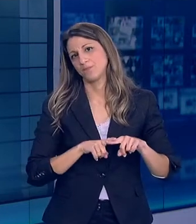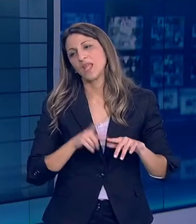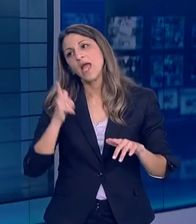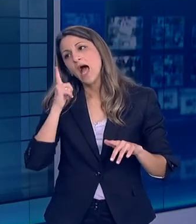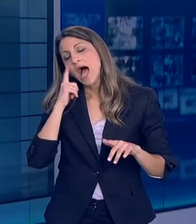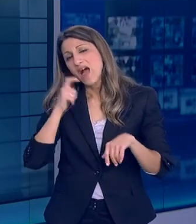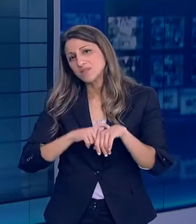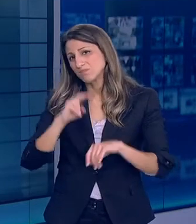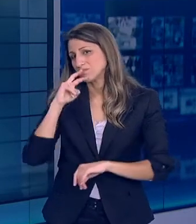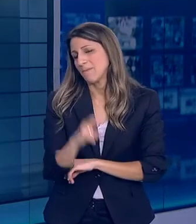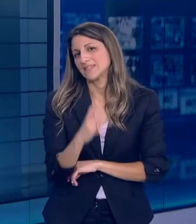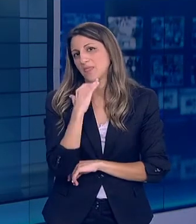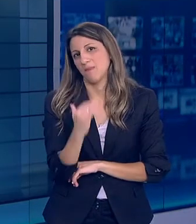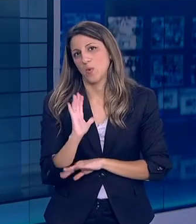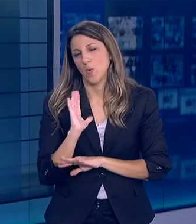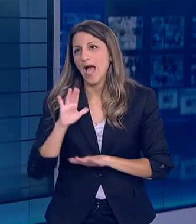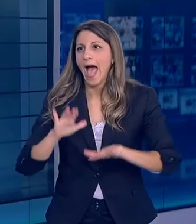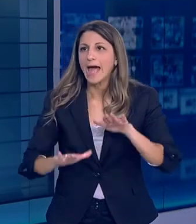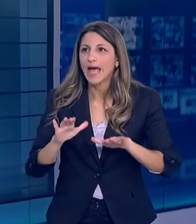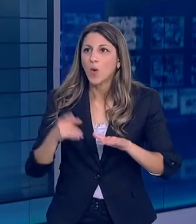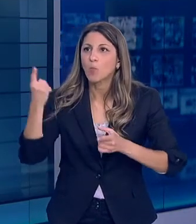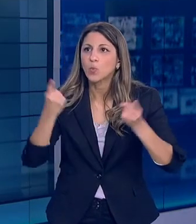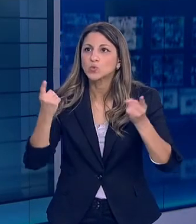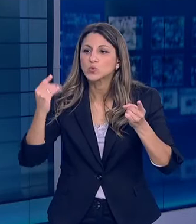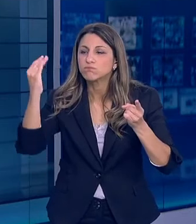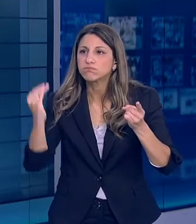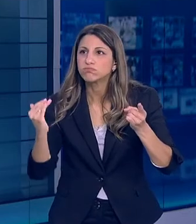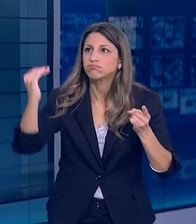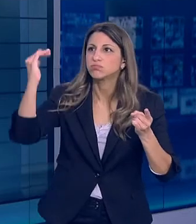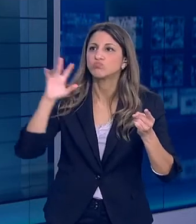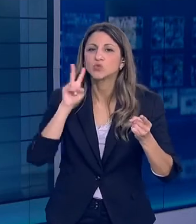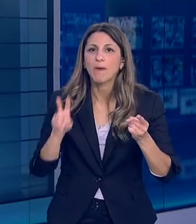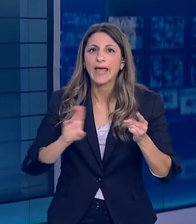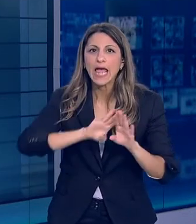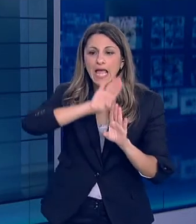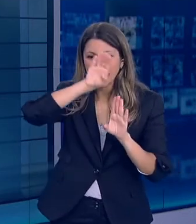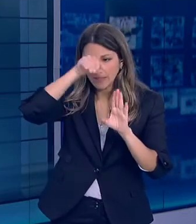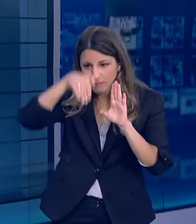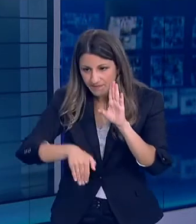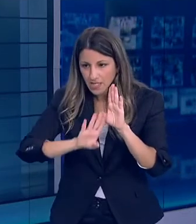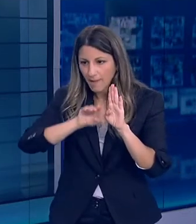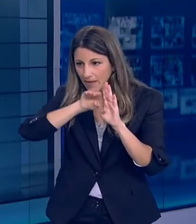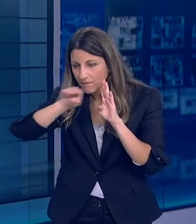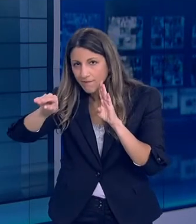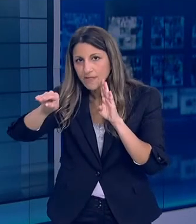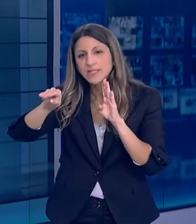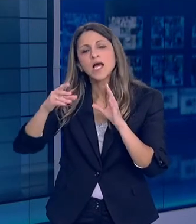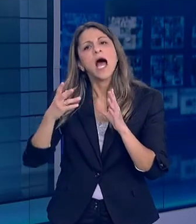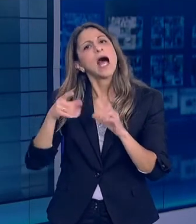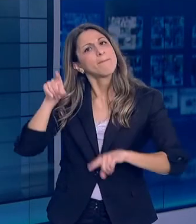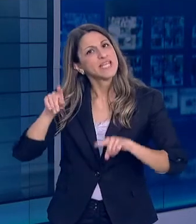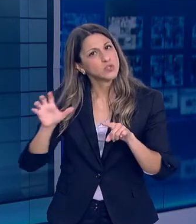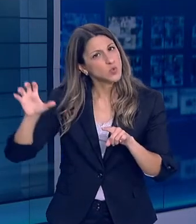αγαπητής δημοσιογράφου Δεν μπορούμε να απαντήσουμε τώρα Με σαφήνεια Ποιες θα είναι αυτές οι χώρες Αλλά σίγουρα υπάρχουν ήδη χώρες Οι οποίες είναι εντός